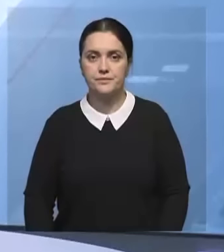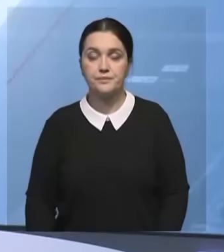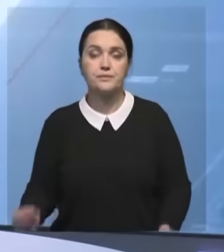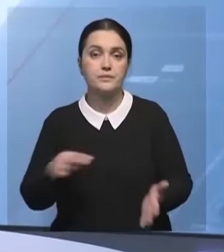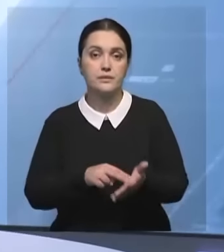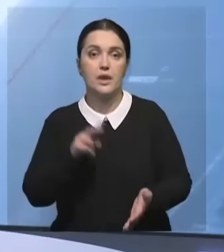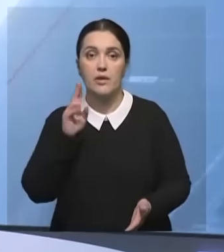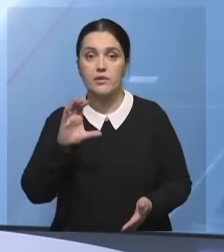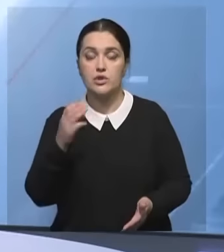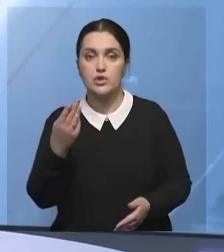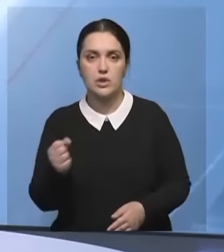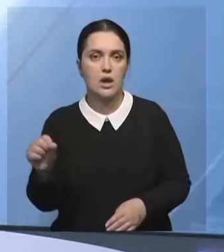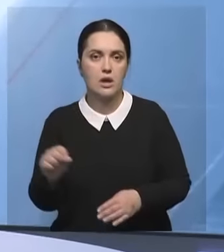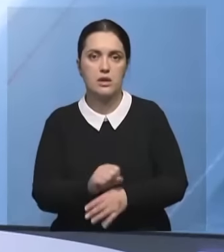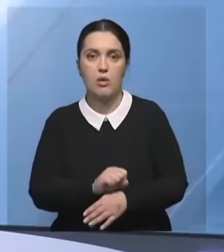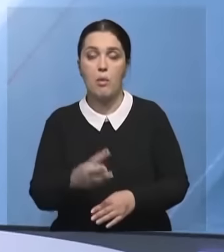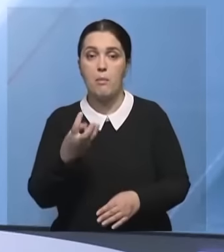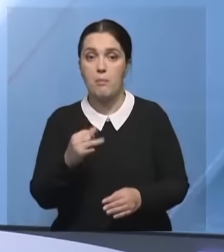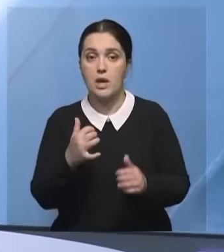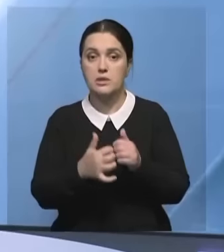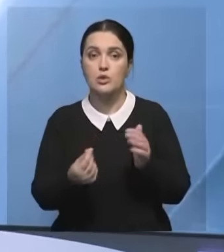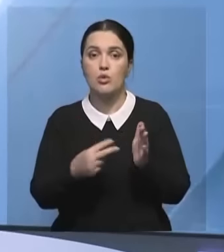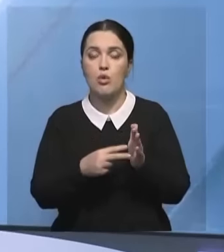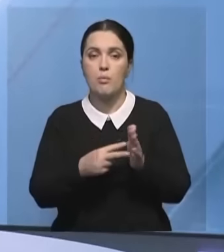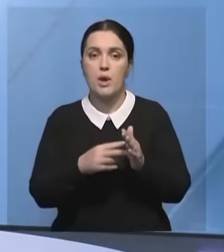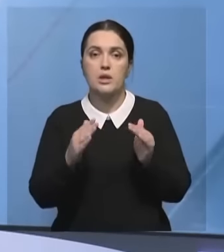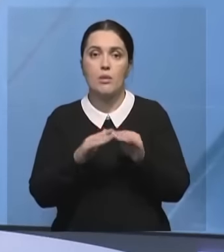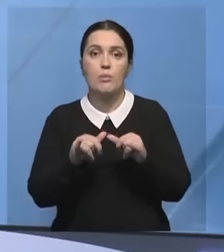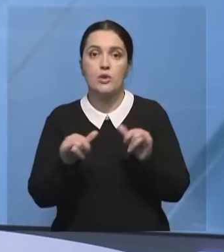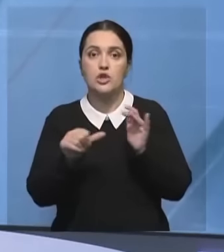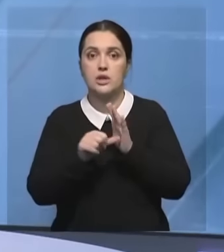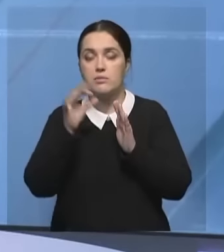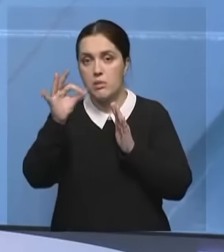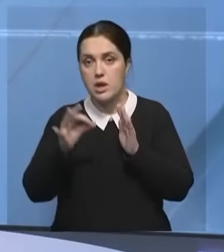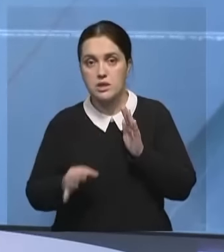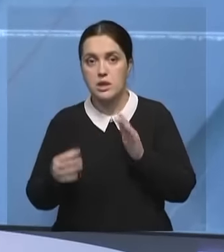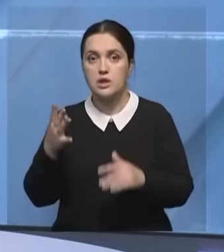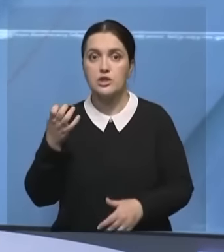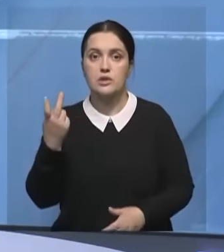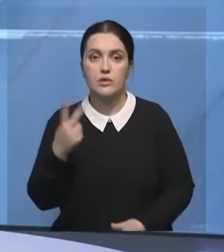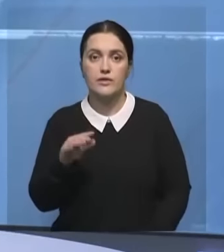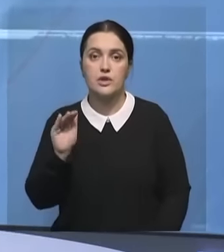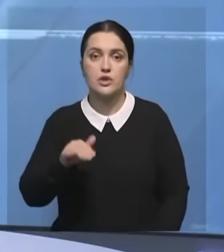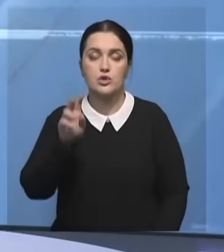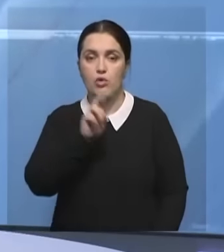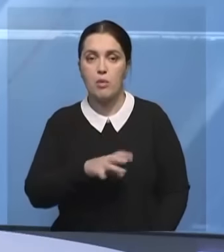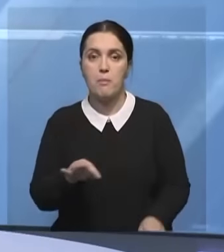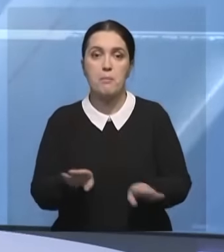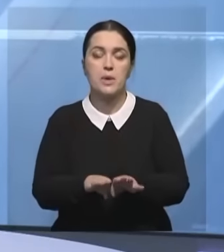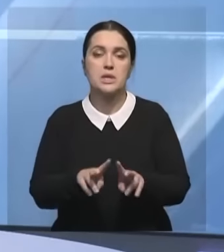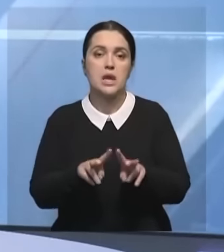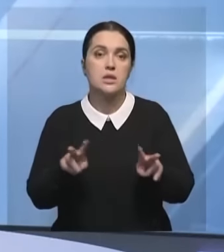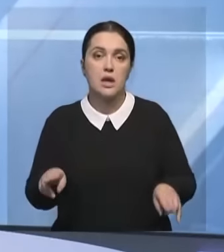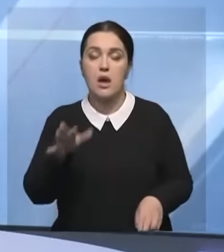Цены на жилье в США обновили рекорд. В мае средняя стоимость домов увеличилась еще на 6% и достигла 420 тысяч долларов